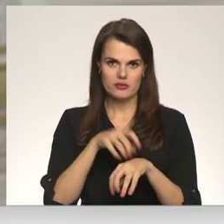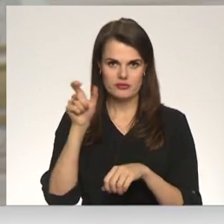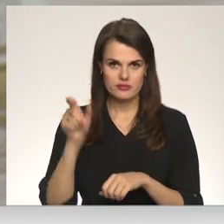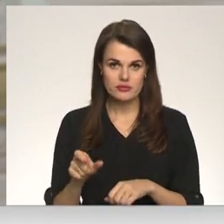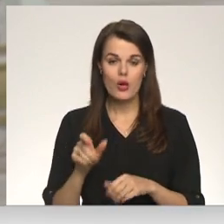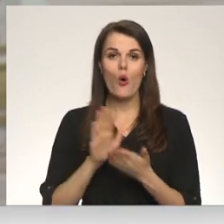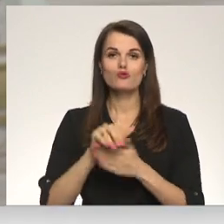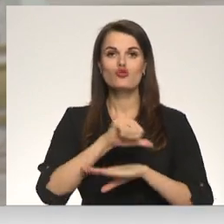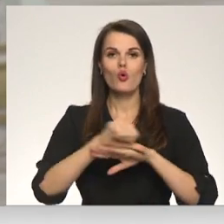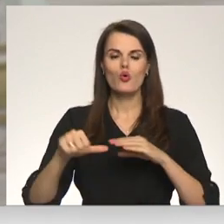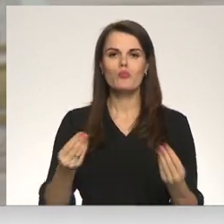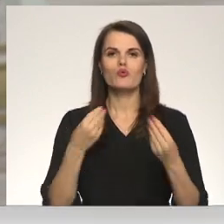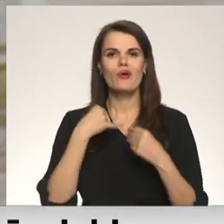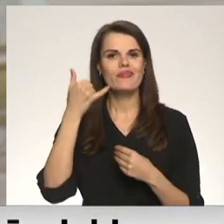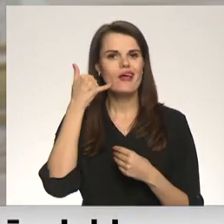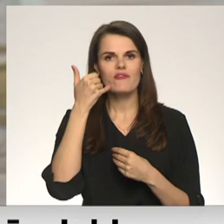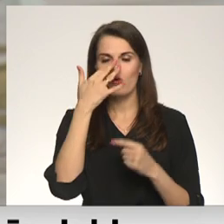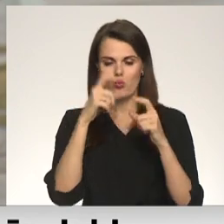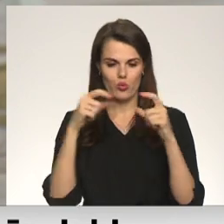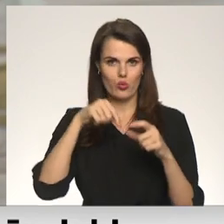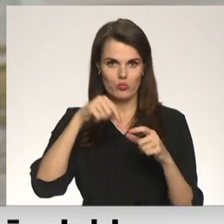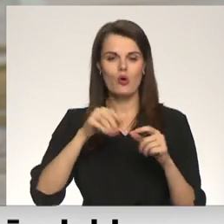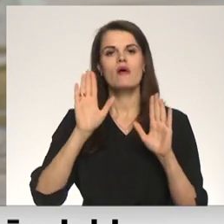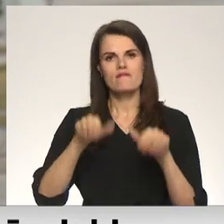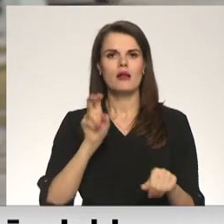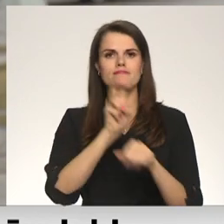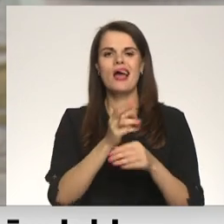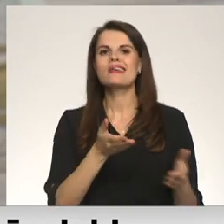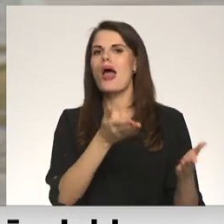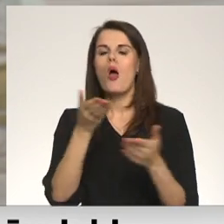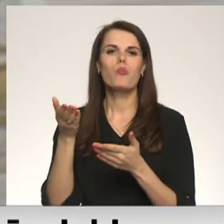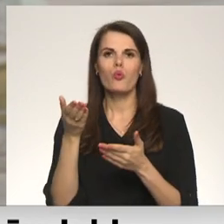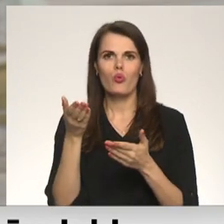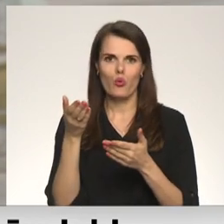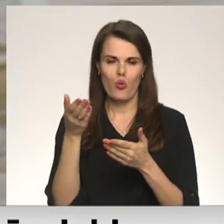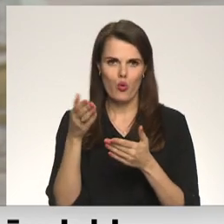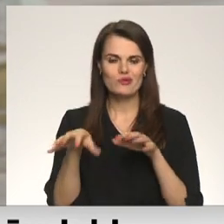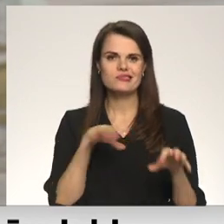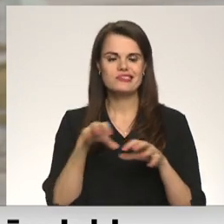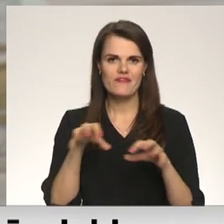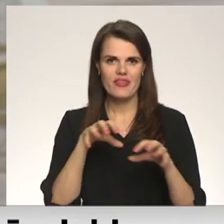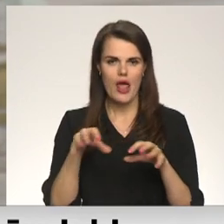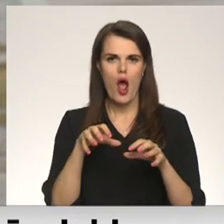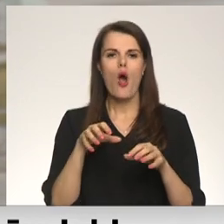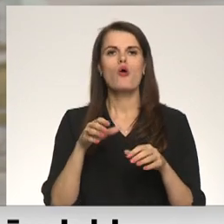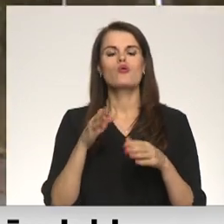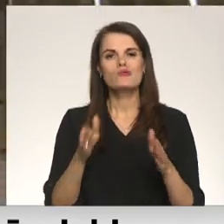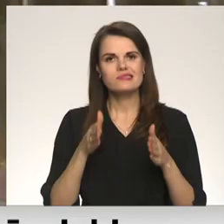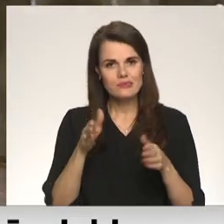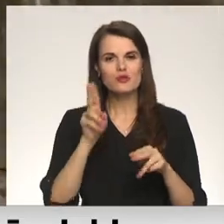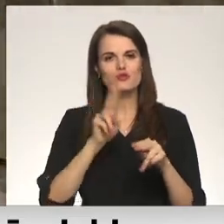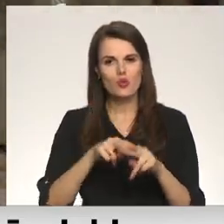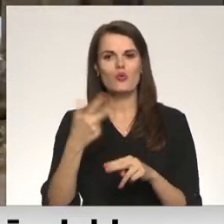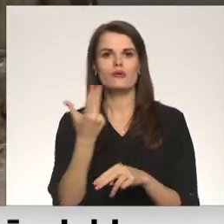Uz robežas dot tāluņa numuru, ka mēs varam iet uz jebkuru veterināro klīniku, sapotēt pret trakumsērgu un sačipēt suni.